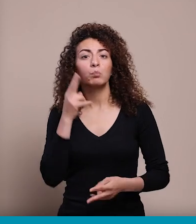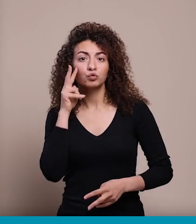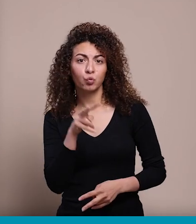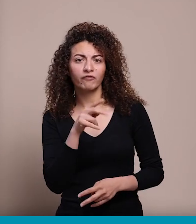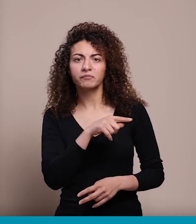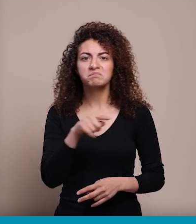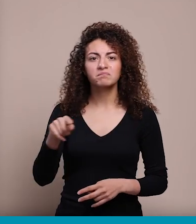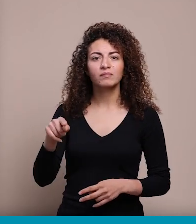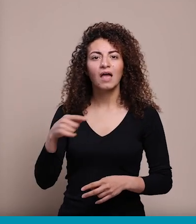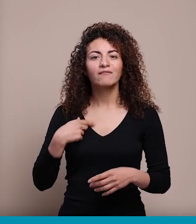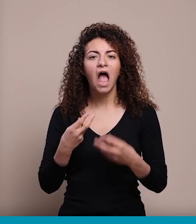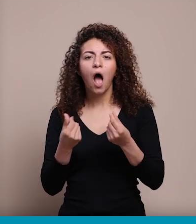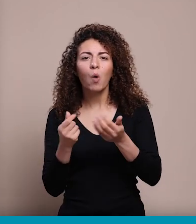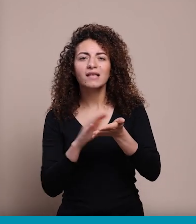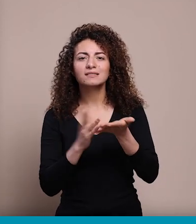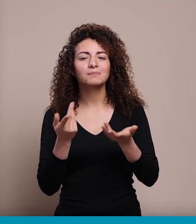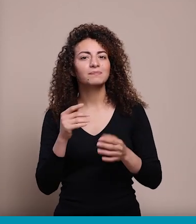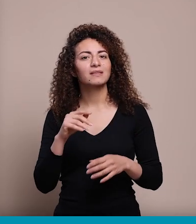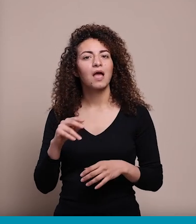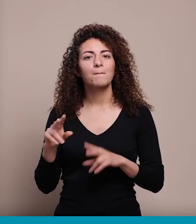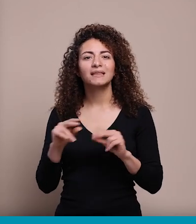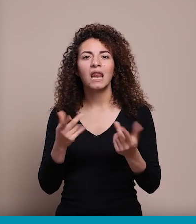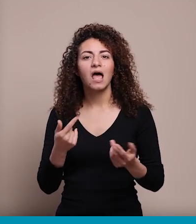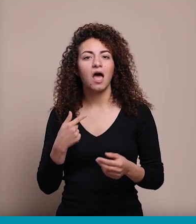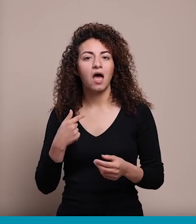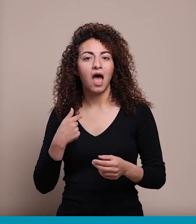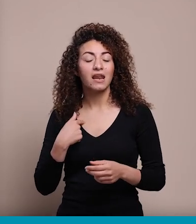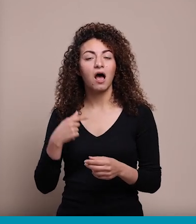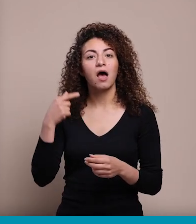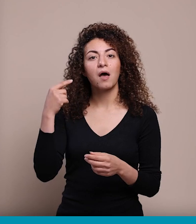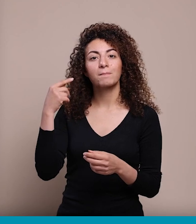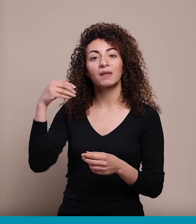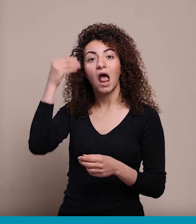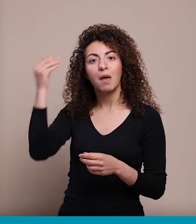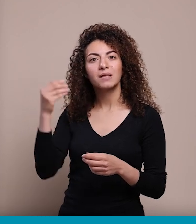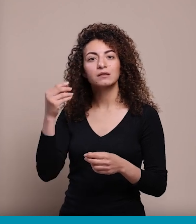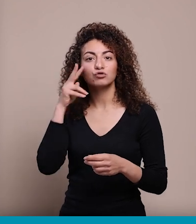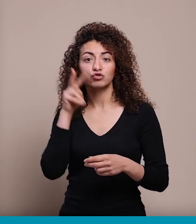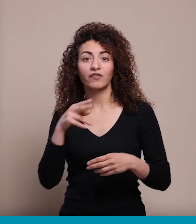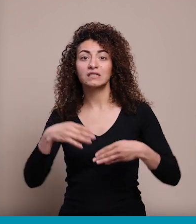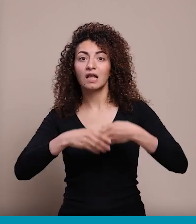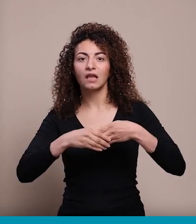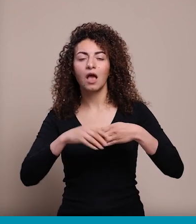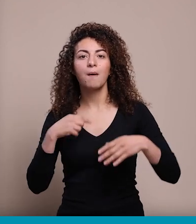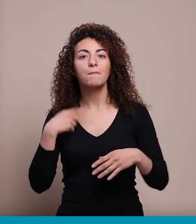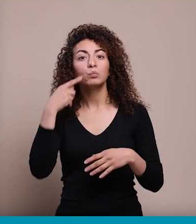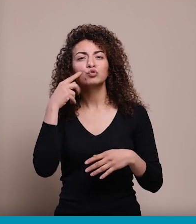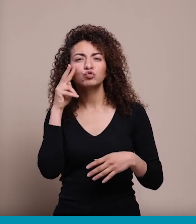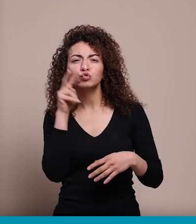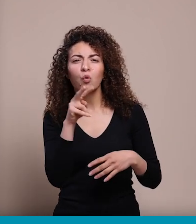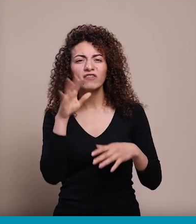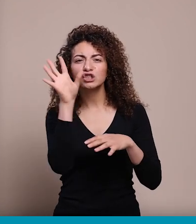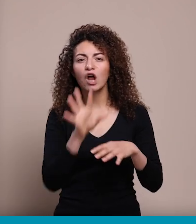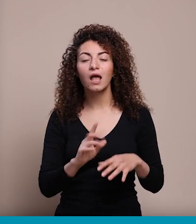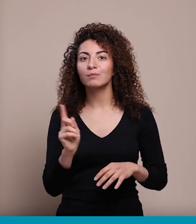الإشياء منحلم من خلال حواسنا الباقي يعني إذا أنا حلمت إني شفت رفيقتي اللي تعيت فيها ما بحلم إني